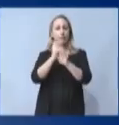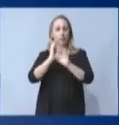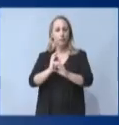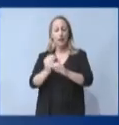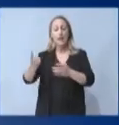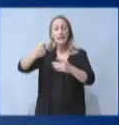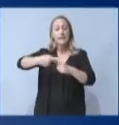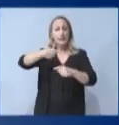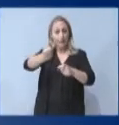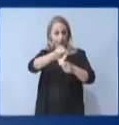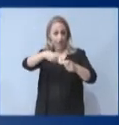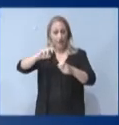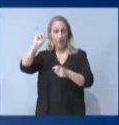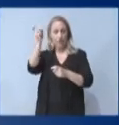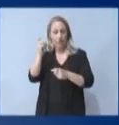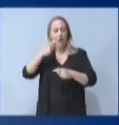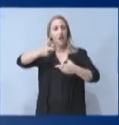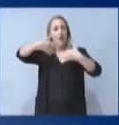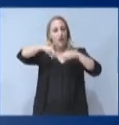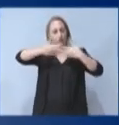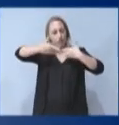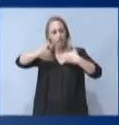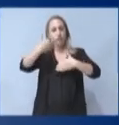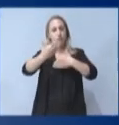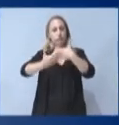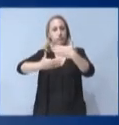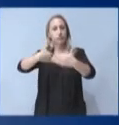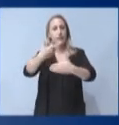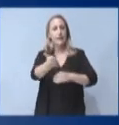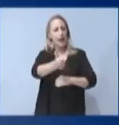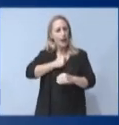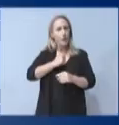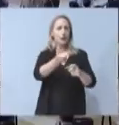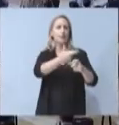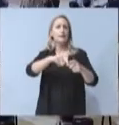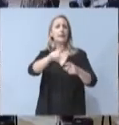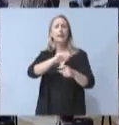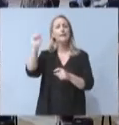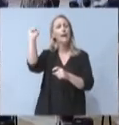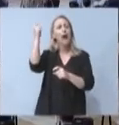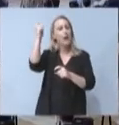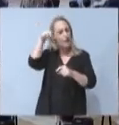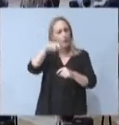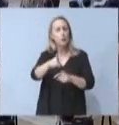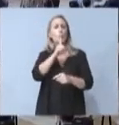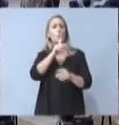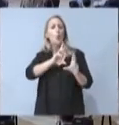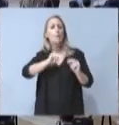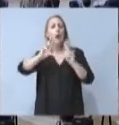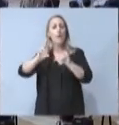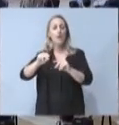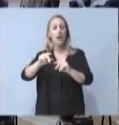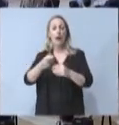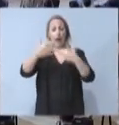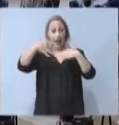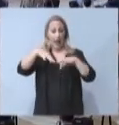για να ακολουθήσουν και οι ιδιώτες πάροχοι. Η επιδότηση θα αφορά